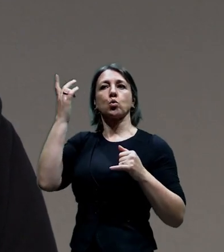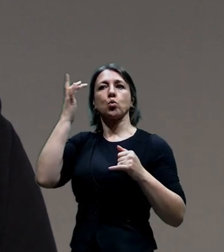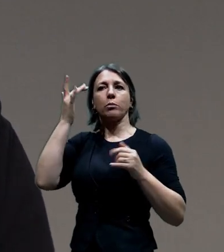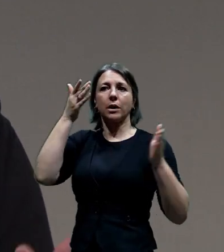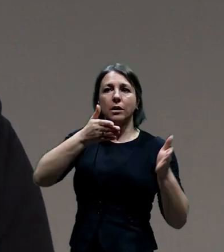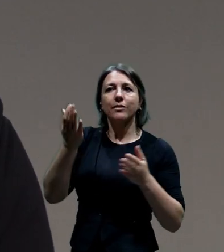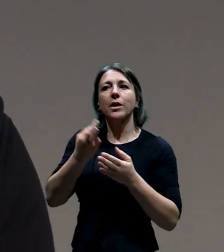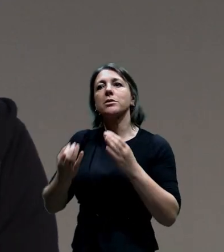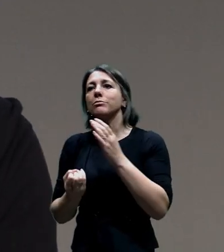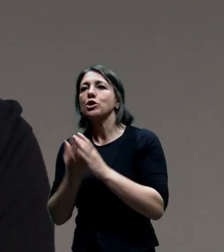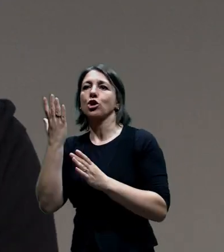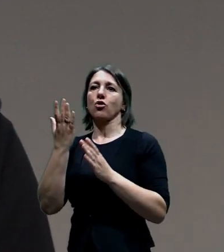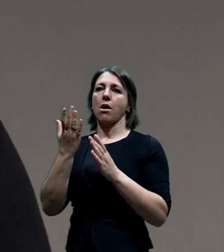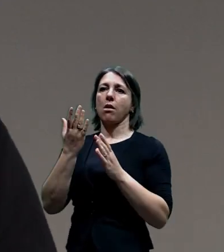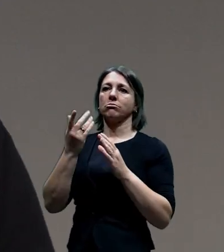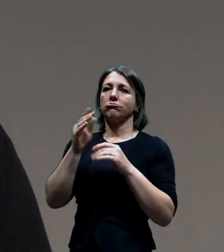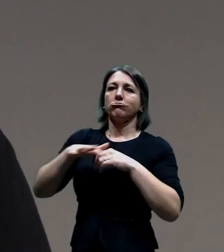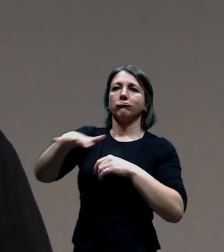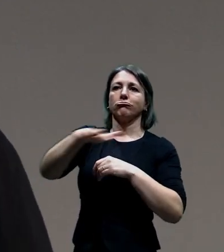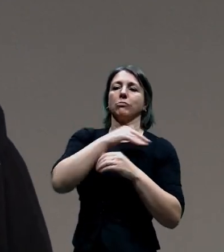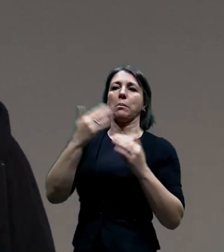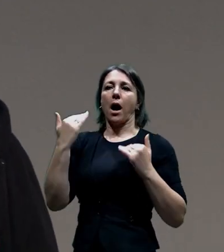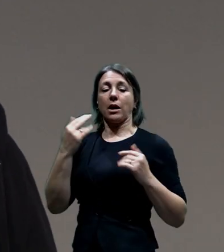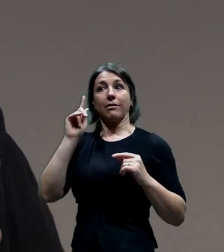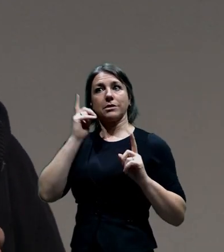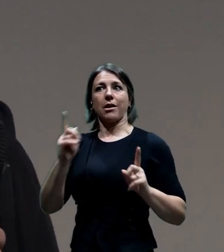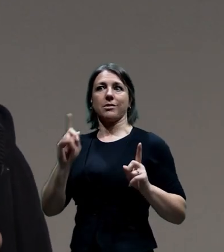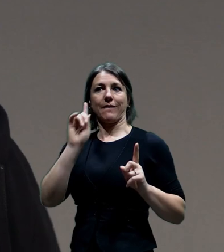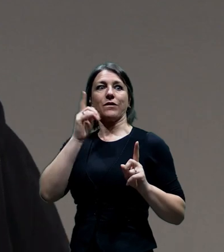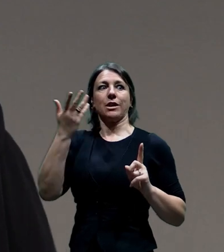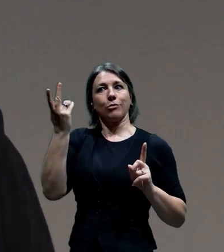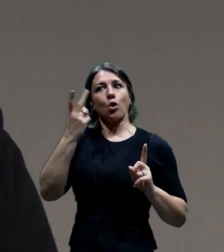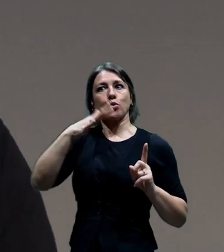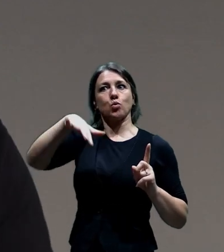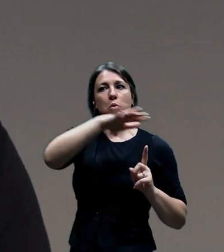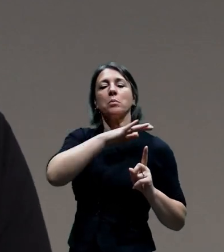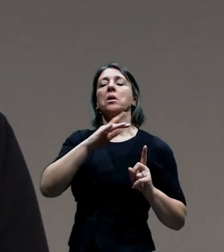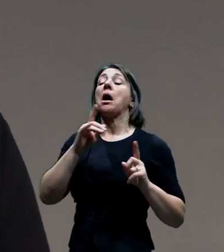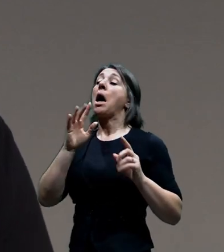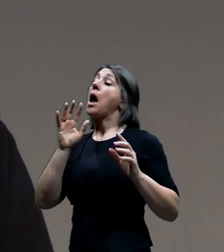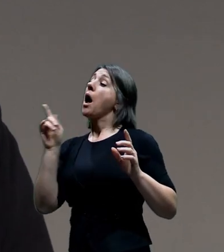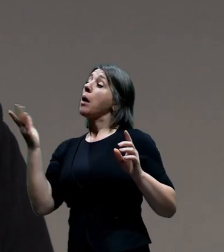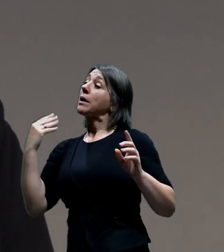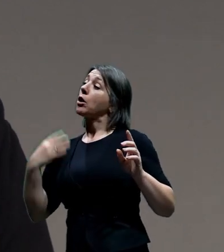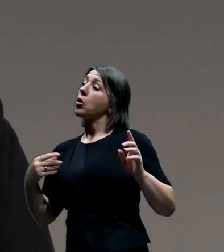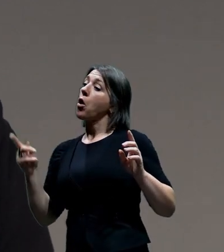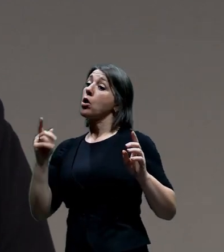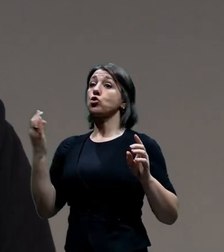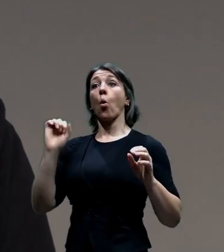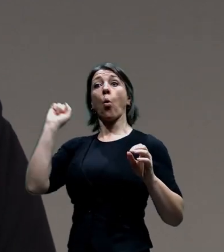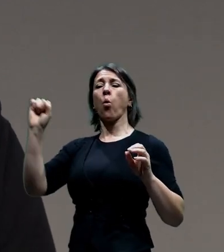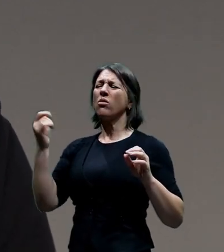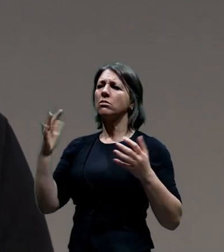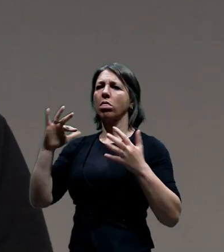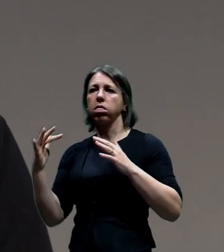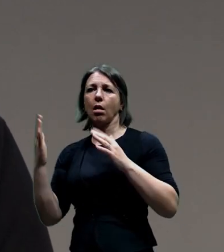třeba jako jsou tady některé místa, které se možná, že se je podaří, jak říkal panáměstek, tady jako upravit, že třeba opravdu